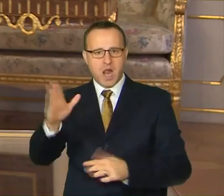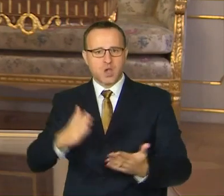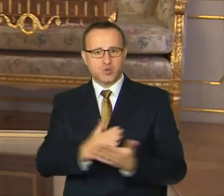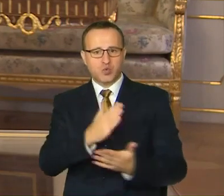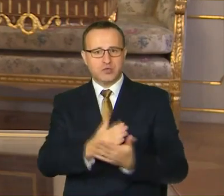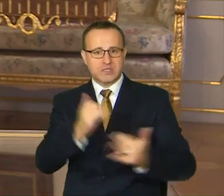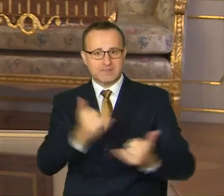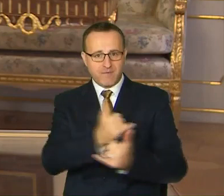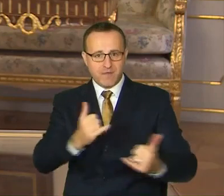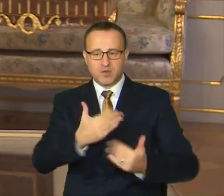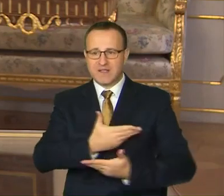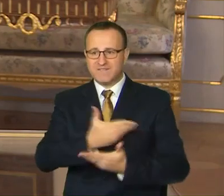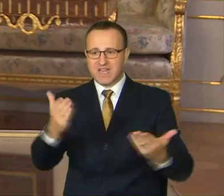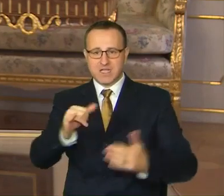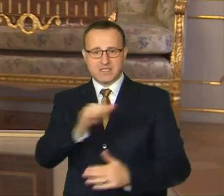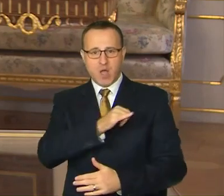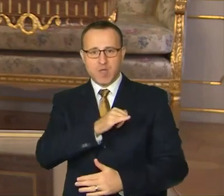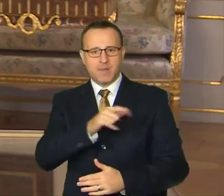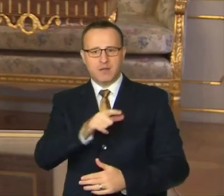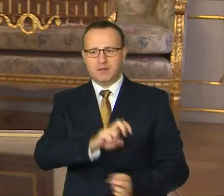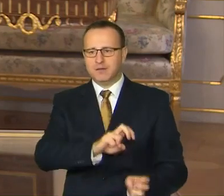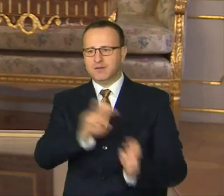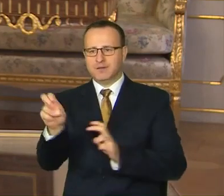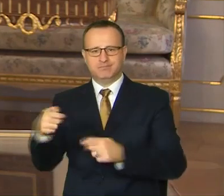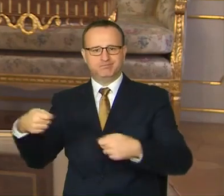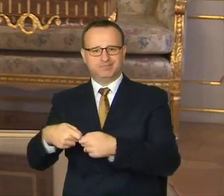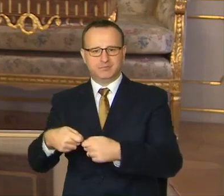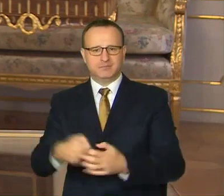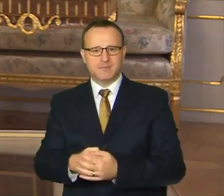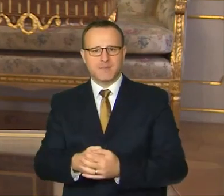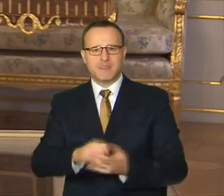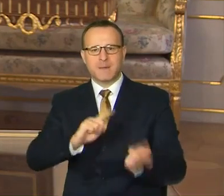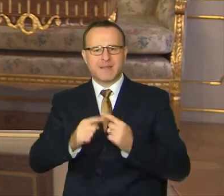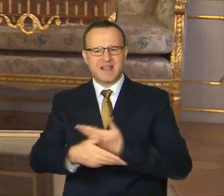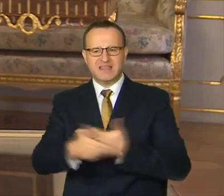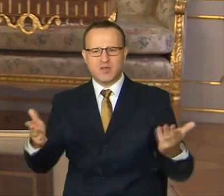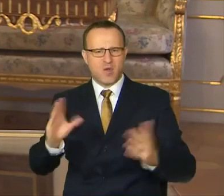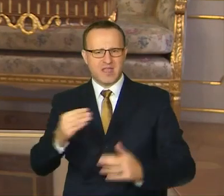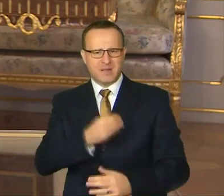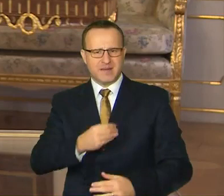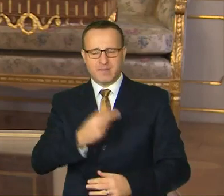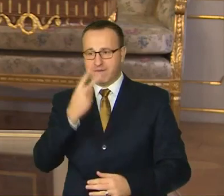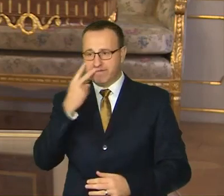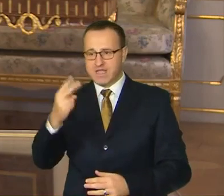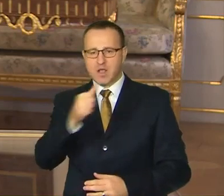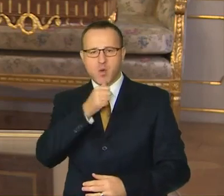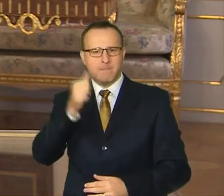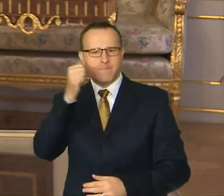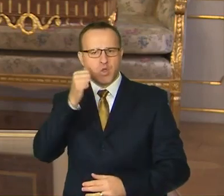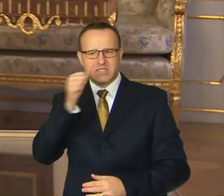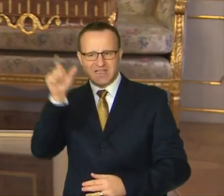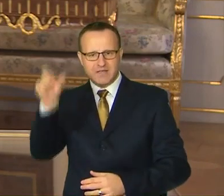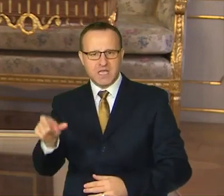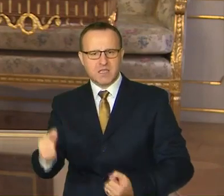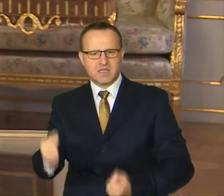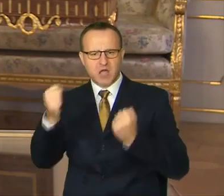a verejnému záujmu, stali na opačnej strane. Pre nikoho nie je príjemné vidieť, ako podozrivý z najťažších